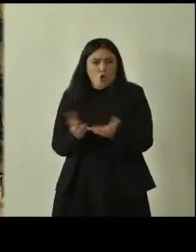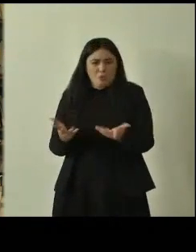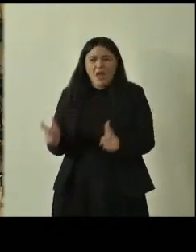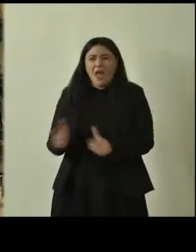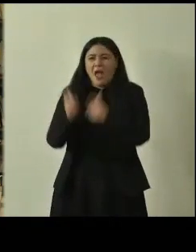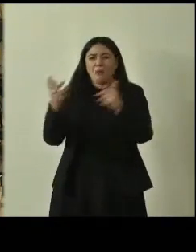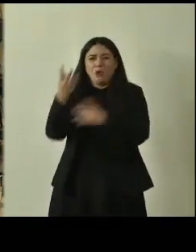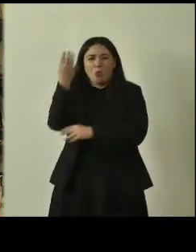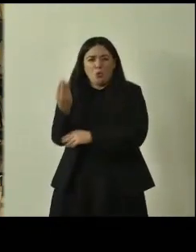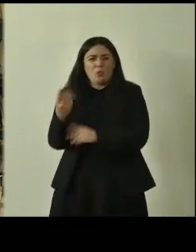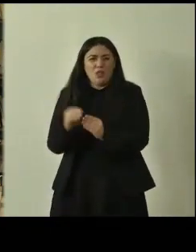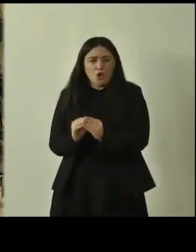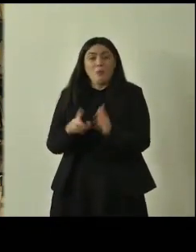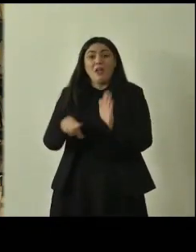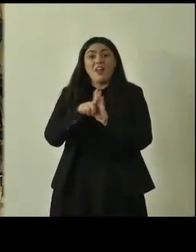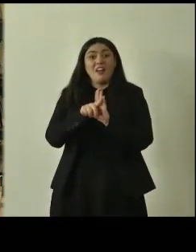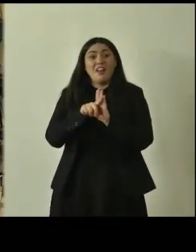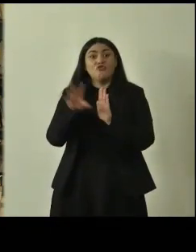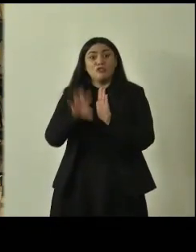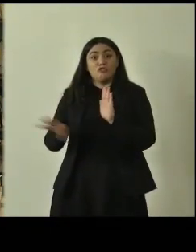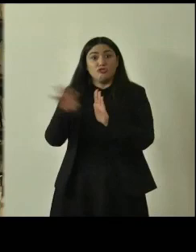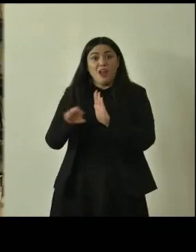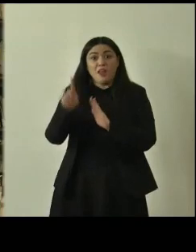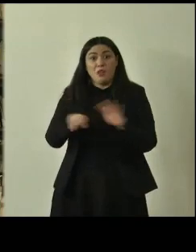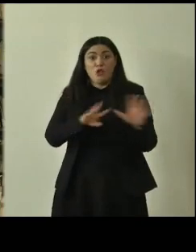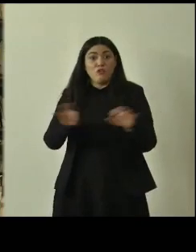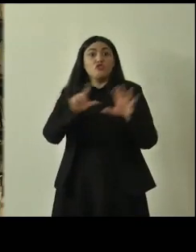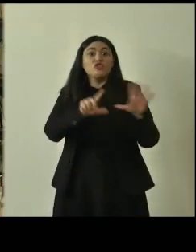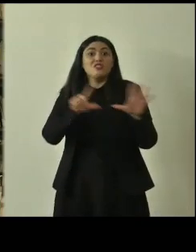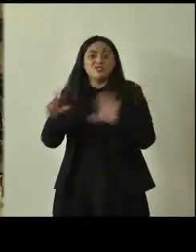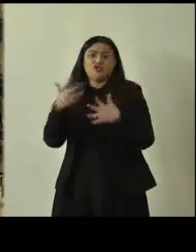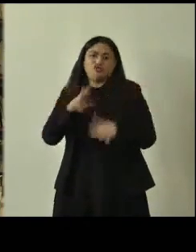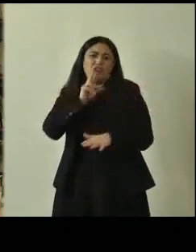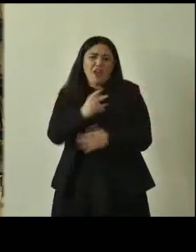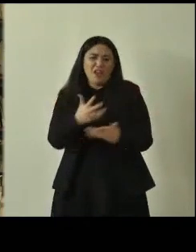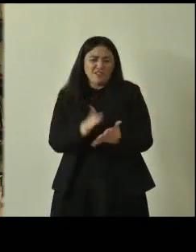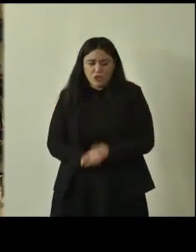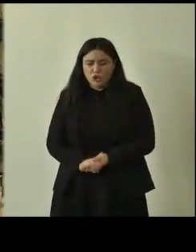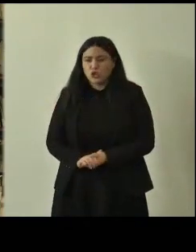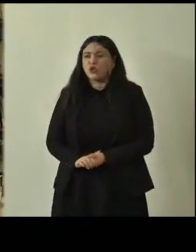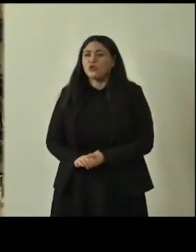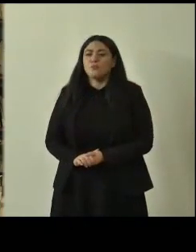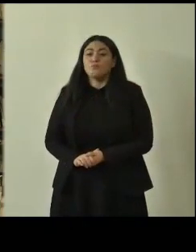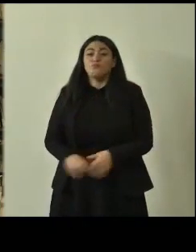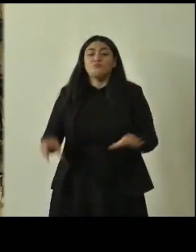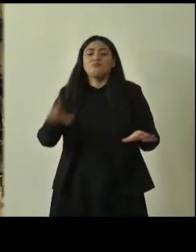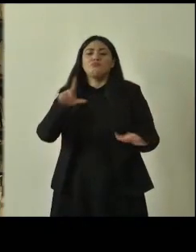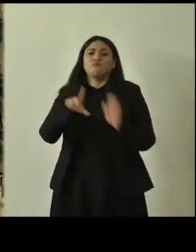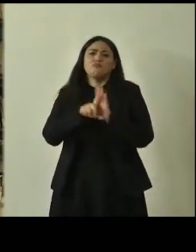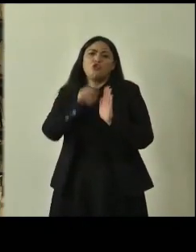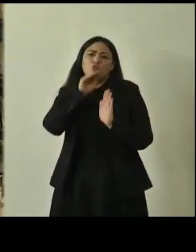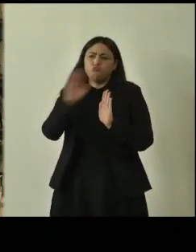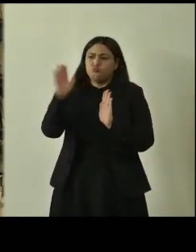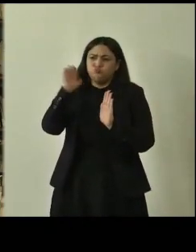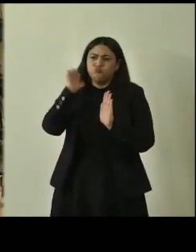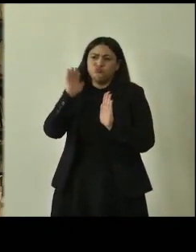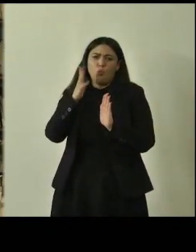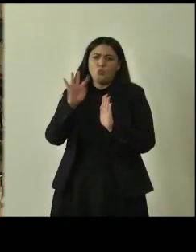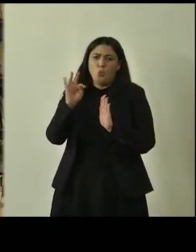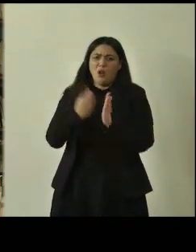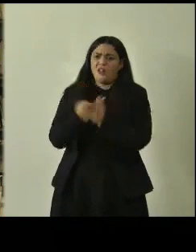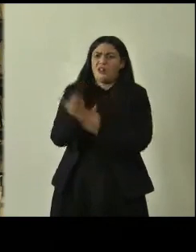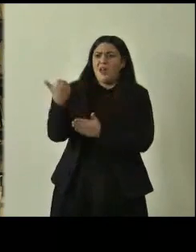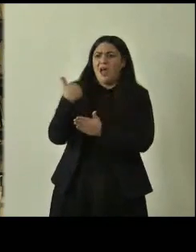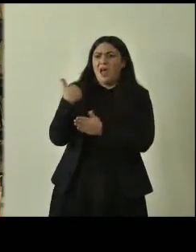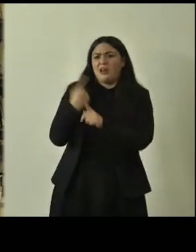monumentali allora la legge regionale del 77 è stata già citata è una legge un po' vecchiotta che ha più di 40 anni quindi